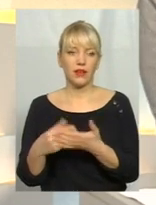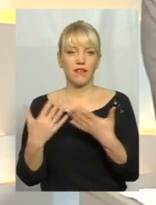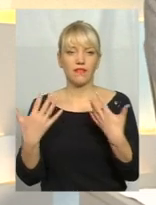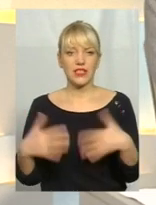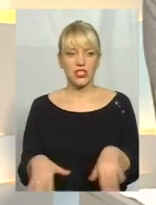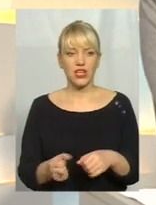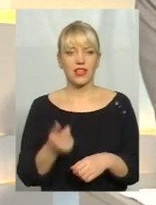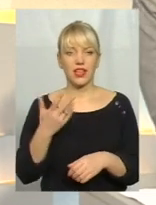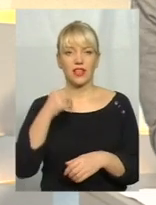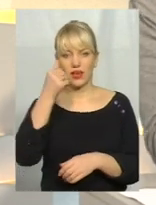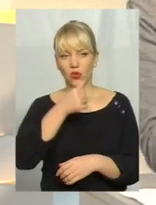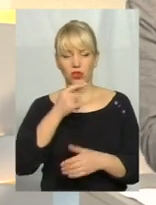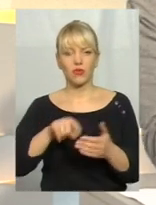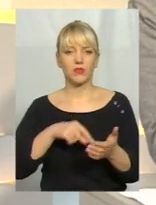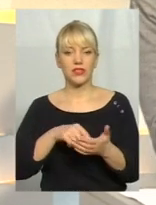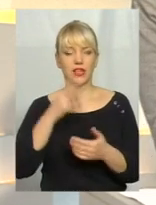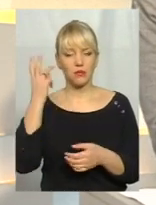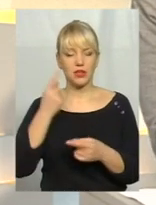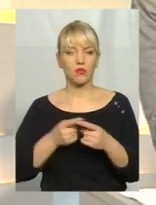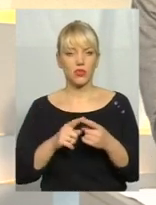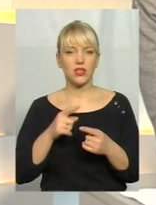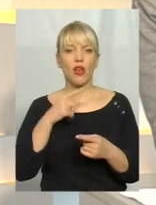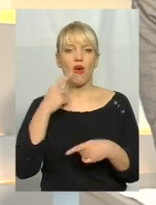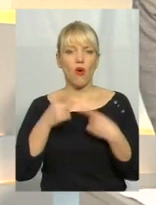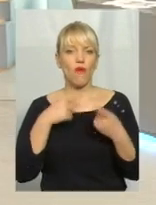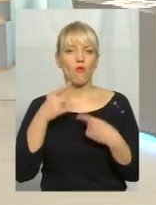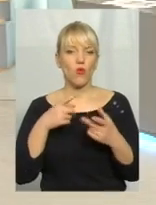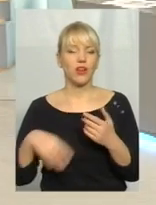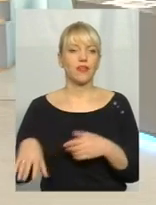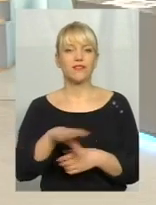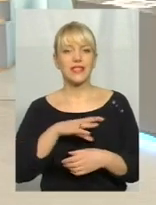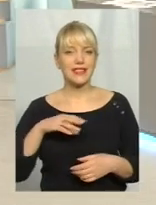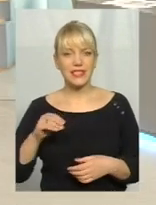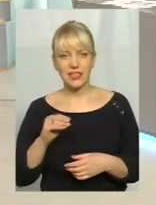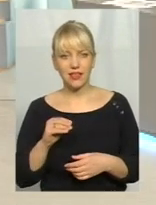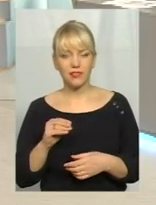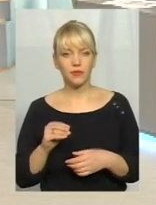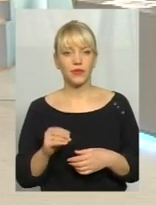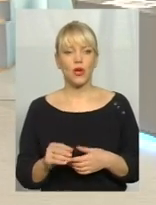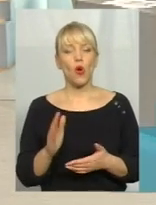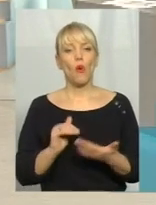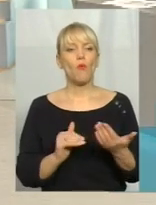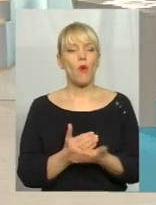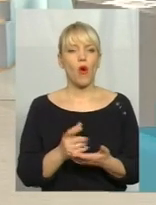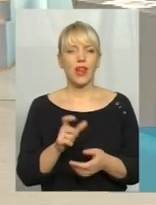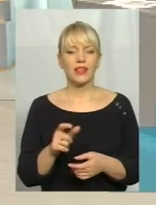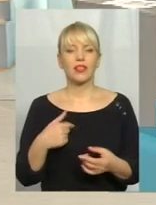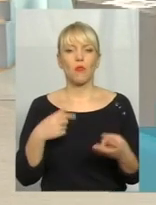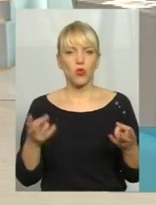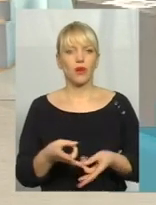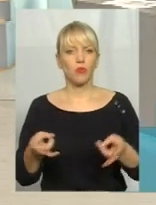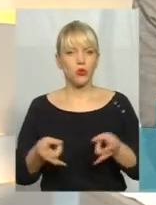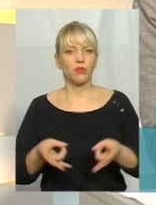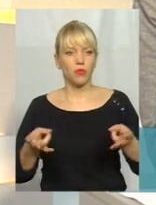Вже декілька років в місті Хмельницькому про це говорять всі, ну, по суті, всі мають на увазі політики, що нам потрібно, нам потрібно.